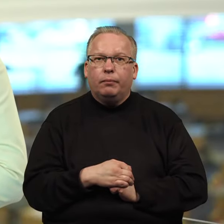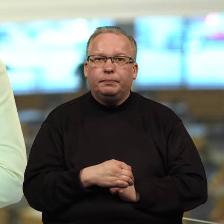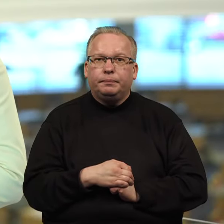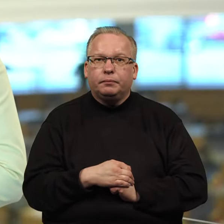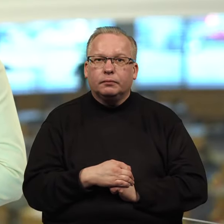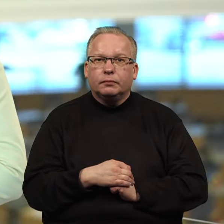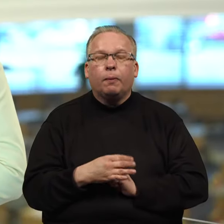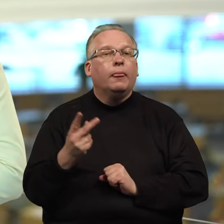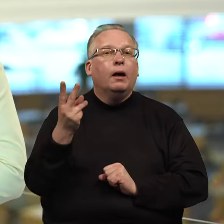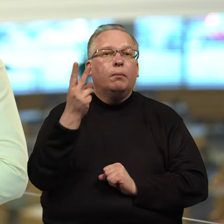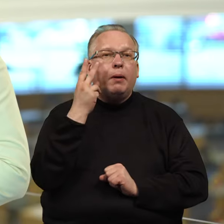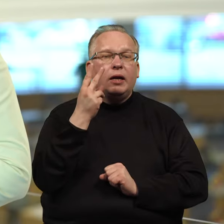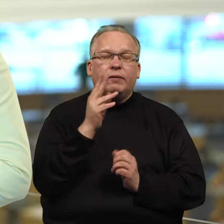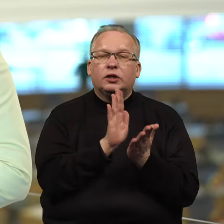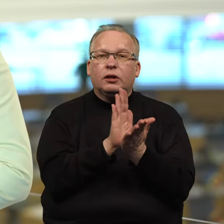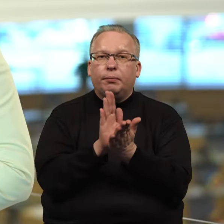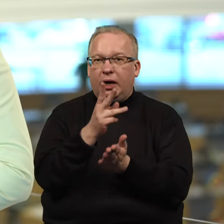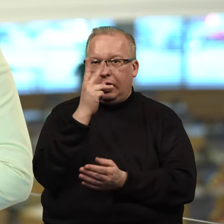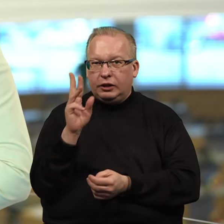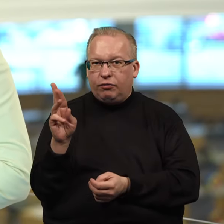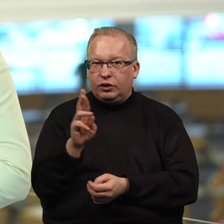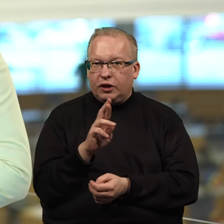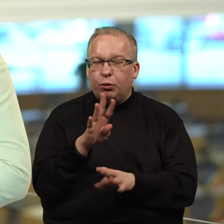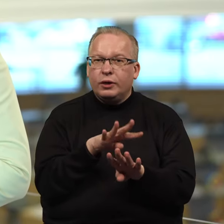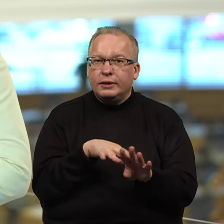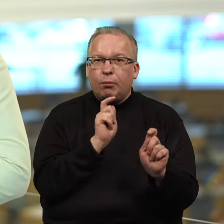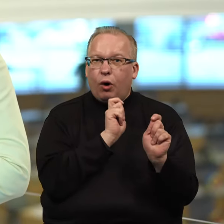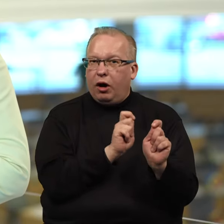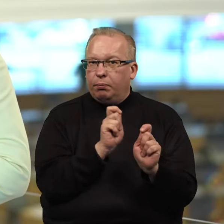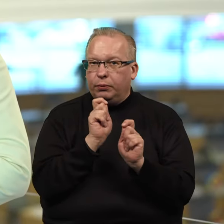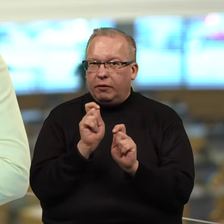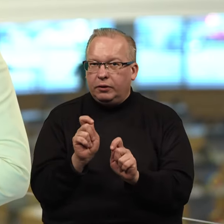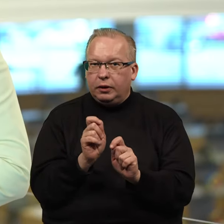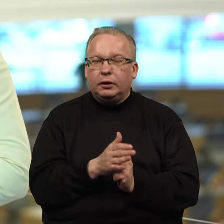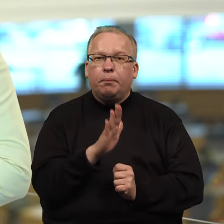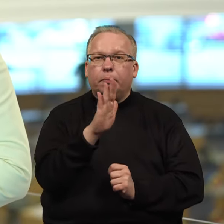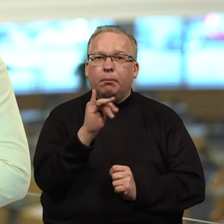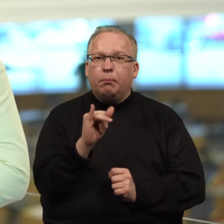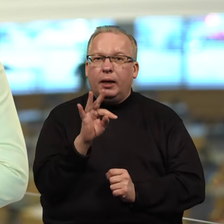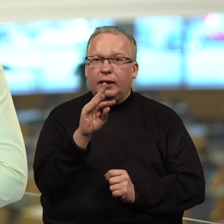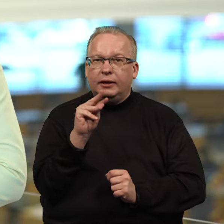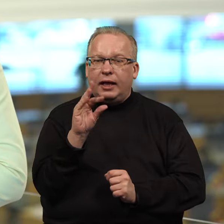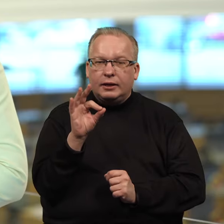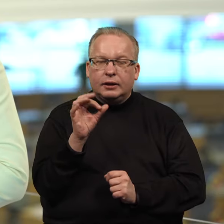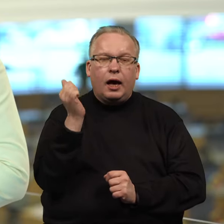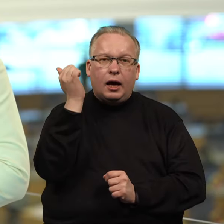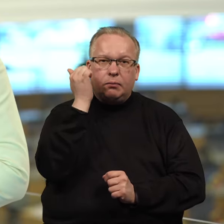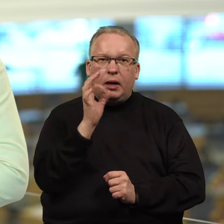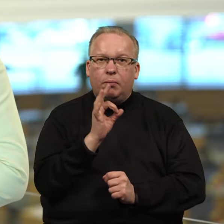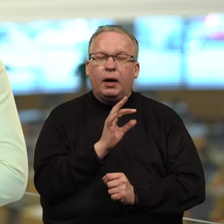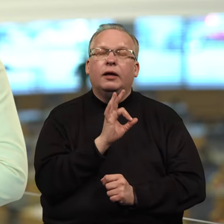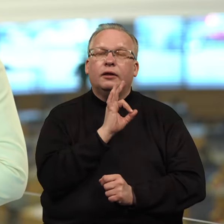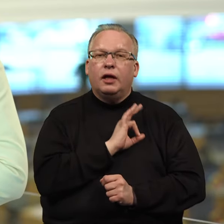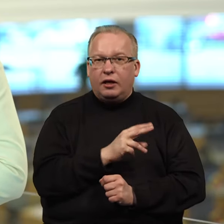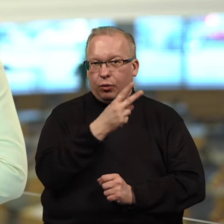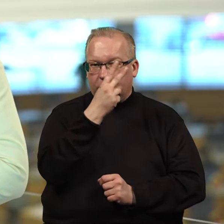Panevežyje įteikti Lietuvos Respublikos Seimo apdovanojimai Gabrielės Petkevičaitės bitės atminimo medaliai tarnaukite